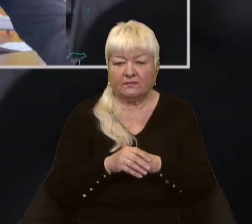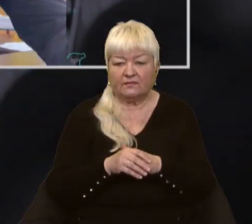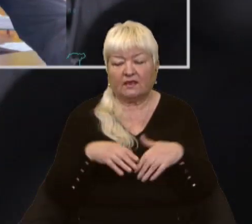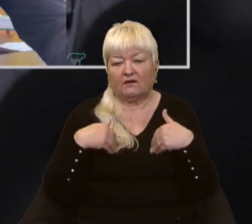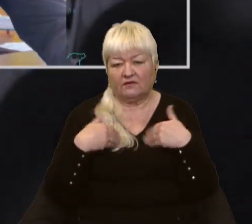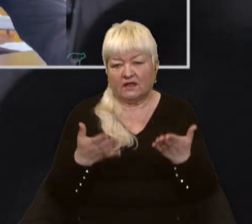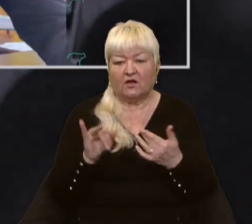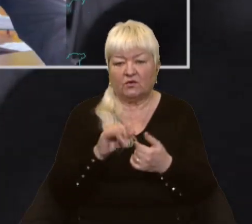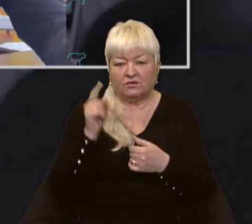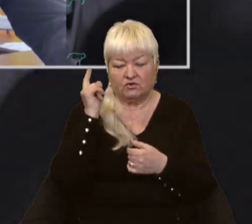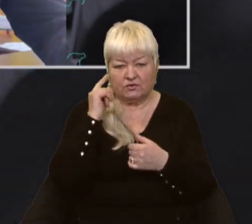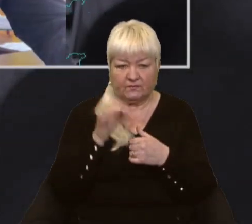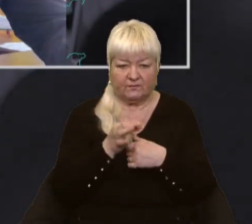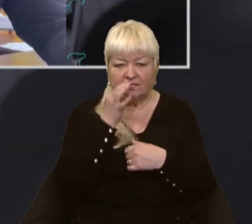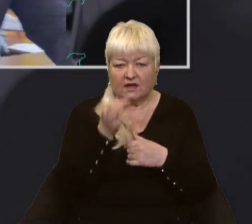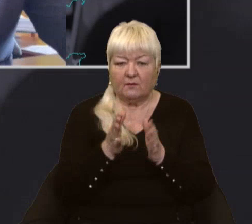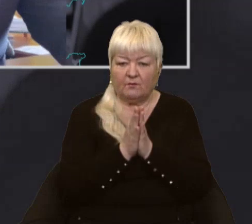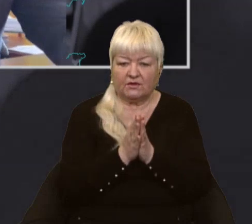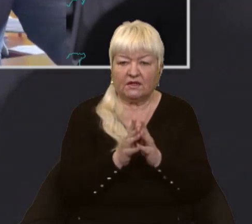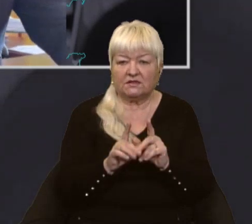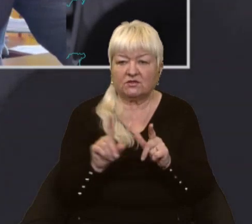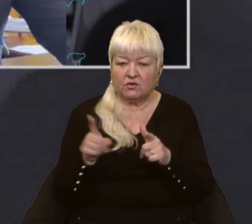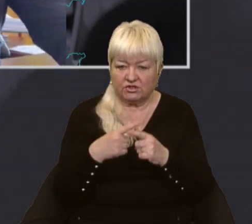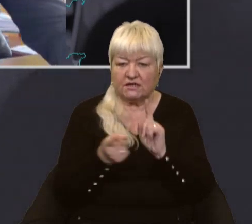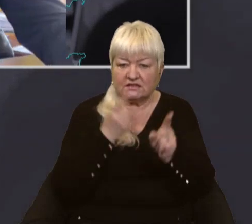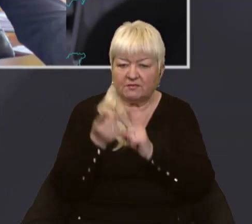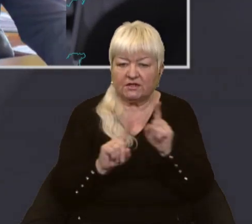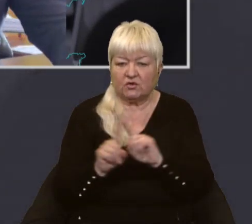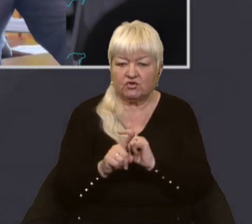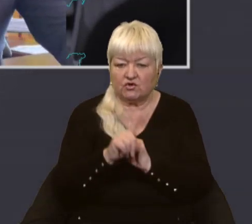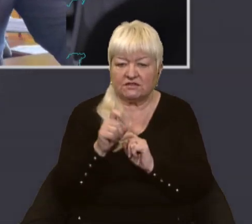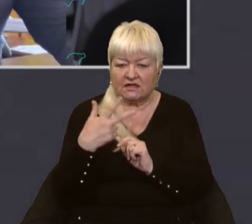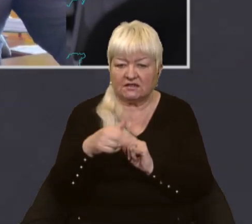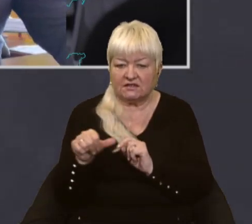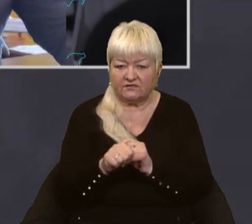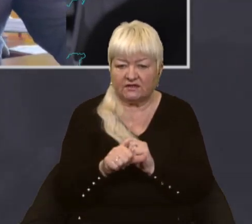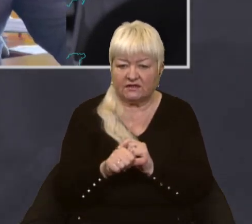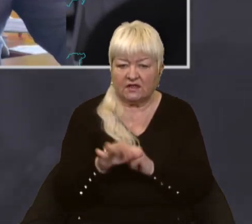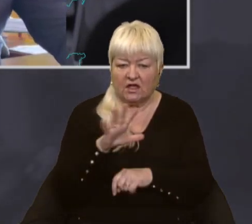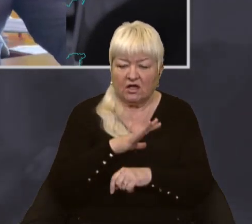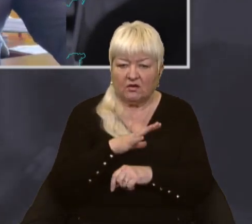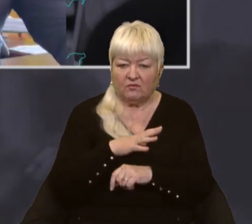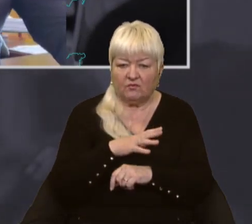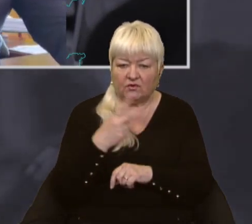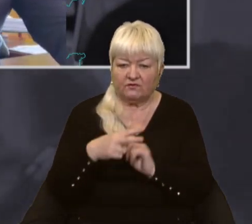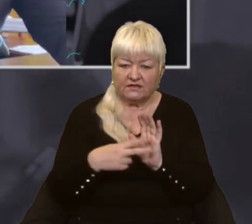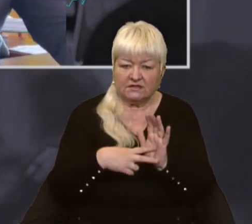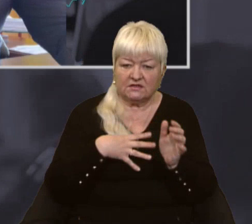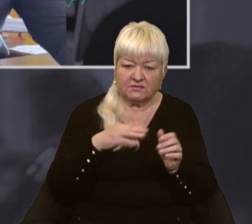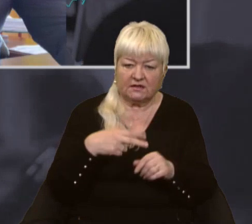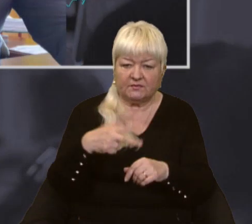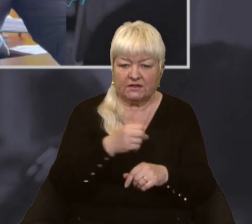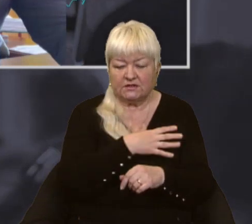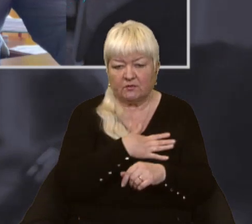Вітаю вас, чую. Скажіть, будь ласка, чи змінилося щось за ці півгодини? Останні дані – 27 загиблих, двоє дітей серед них і 30 поранених.